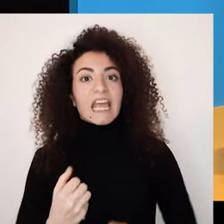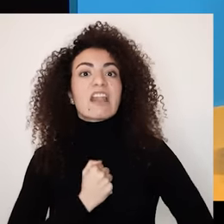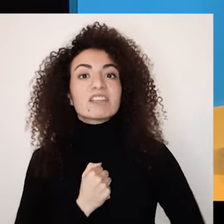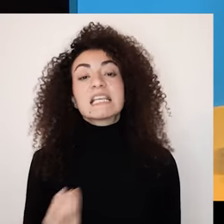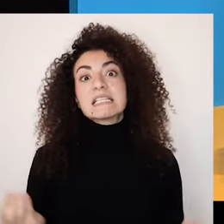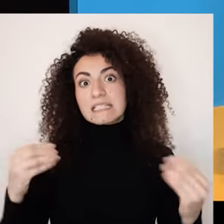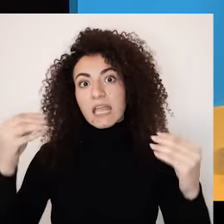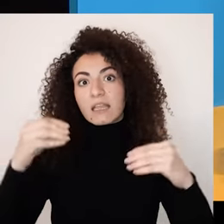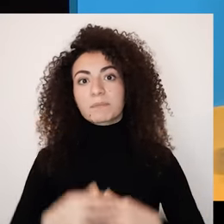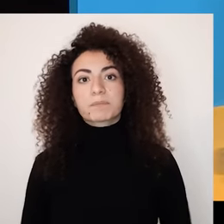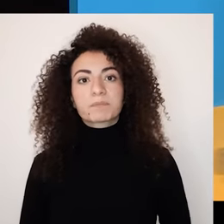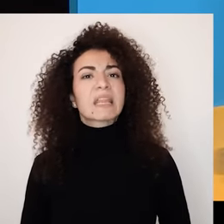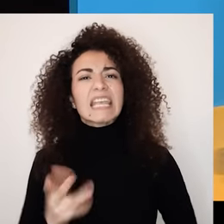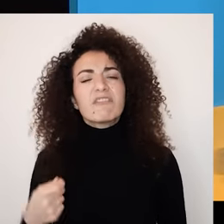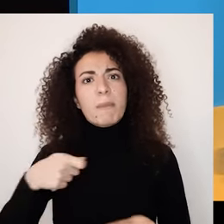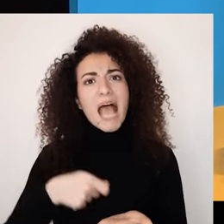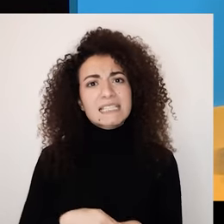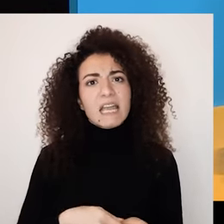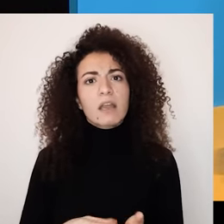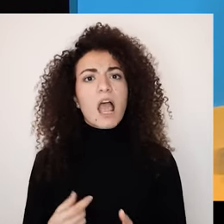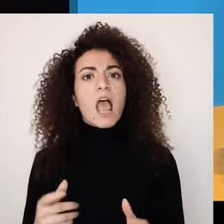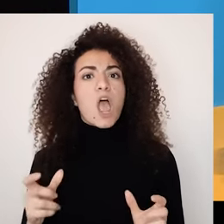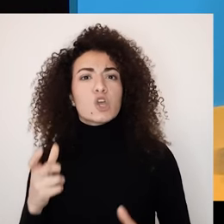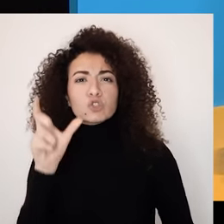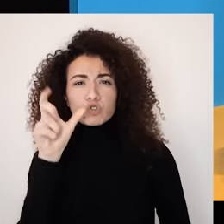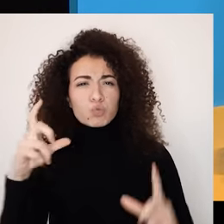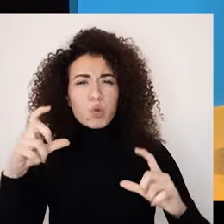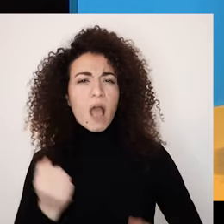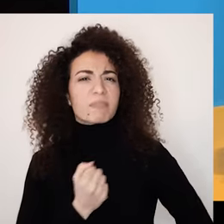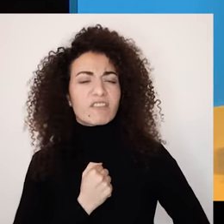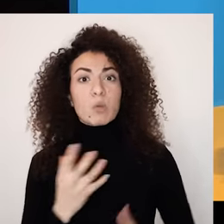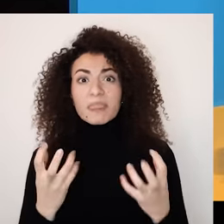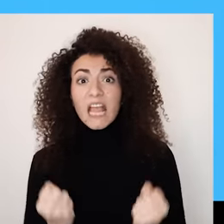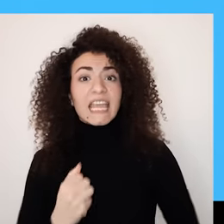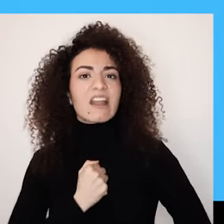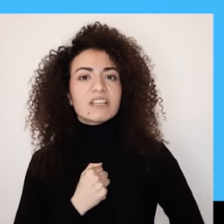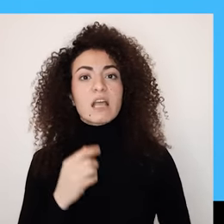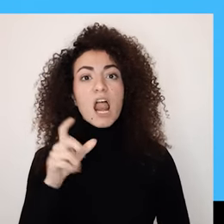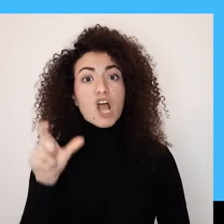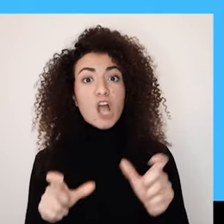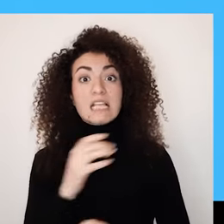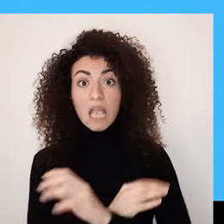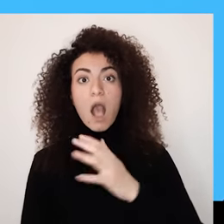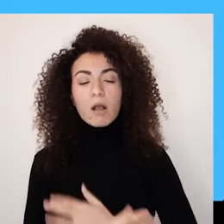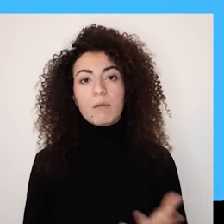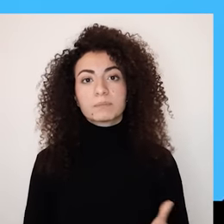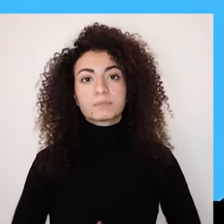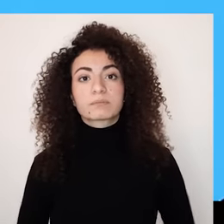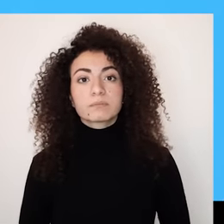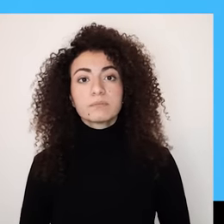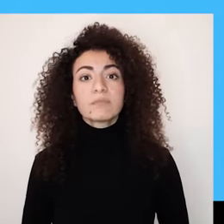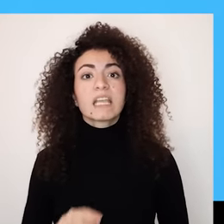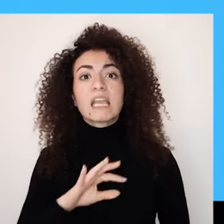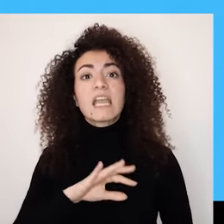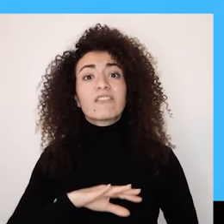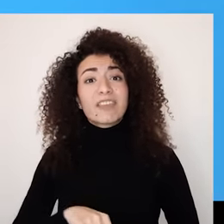بينطبق تقدير الزيت على النساء ذات الإعاقة؟ وشو هي طبيعة الرسائل التي تتوجه لهم؟ وهذه الرسائل هي صدع لأي